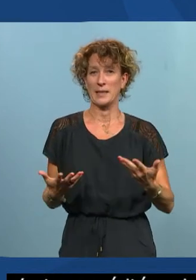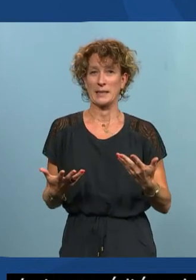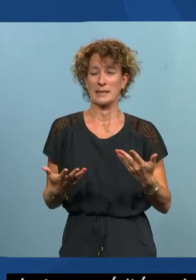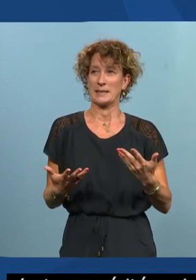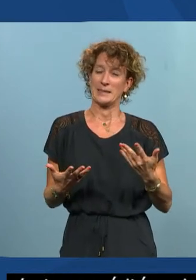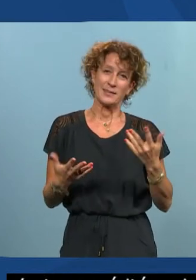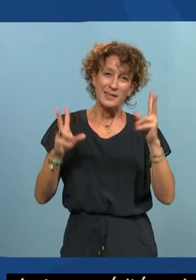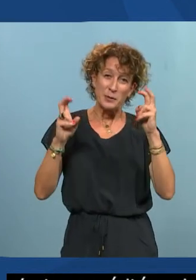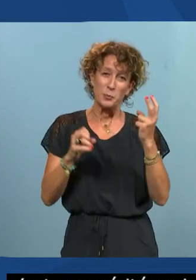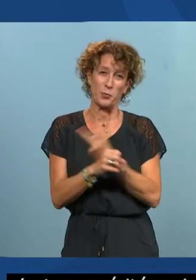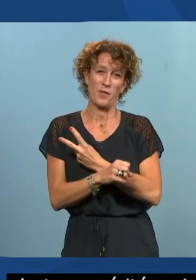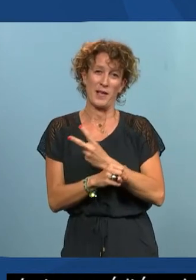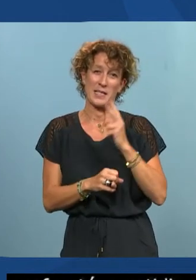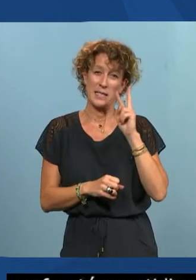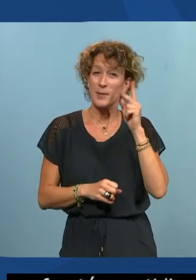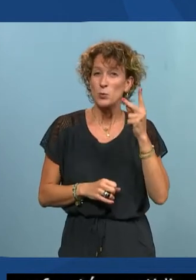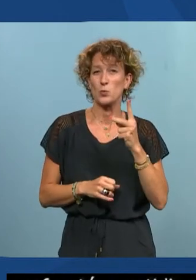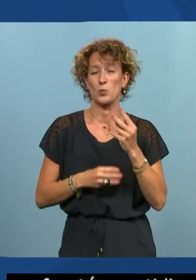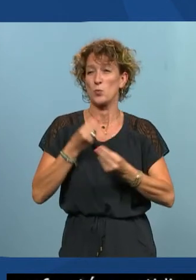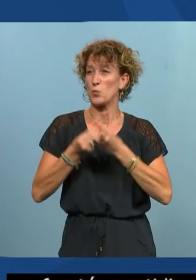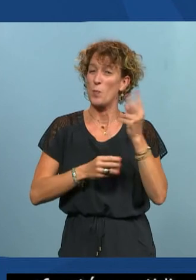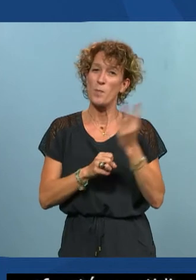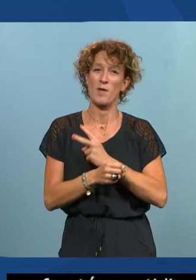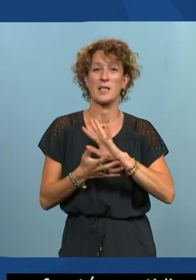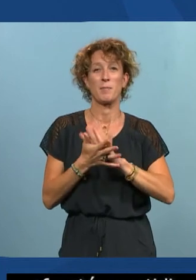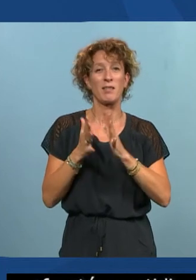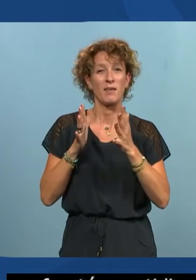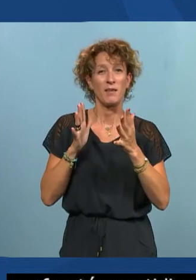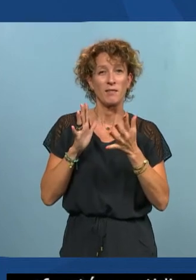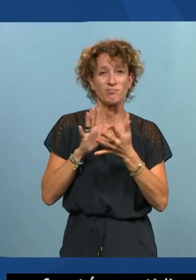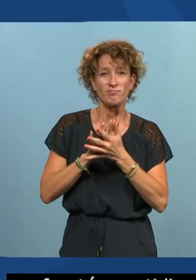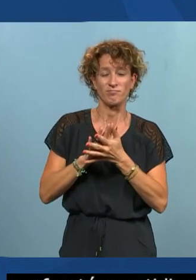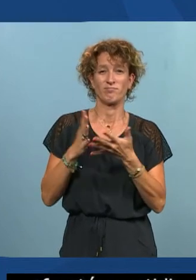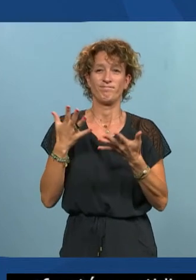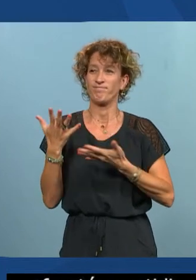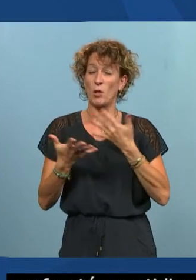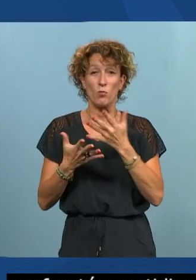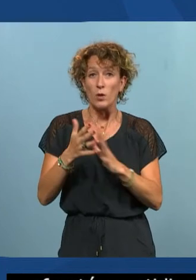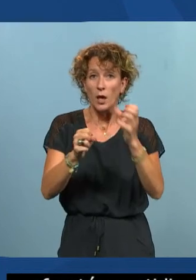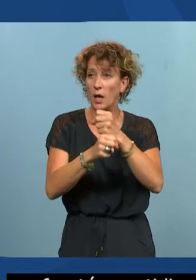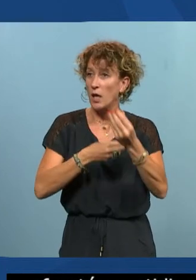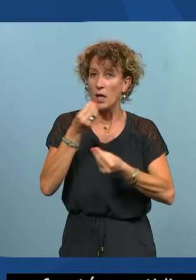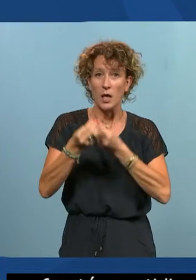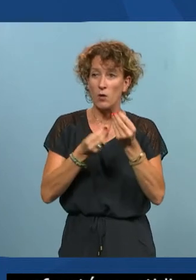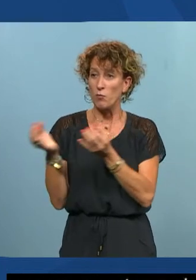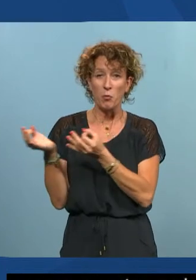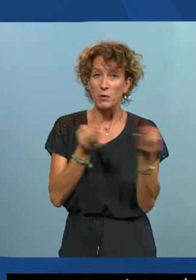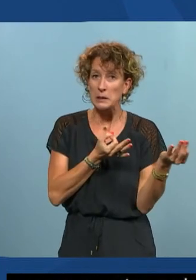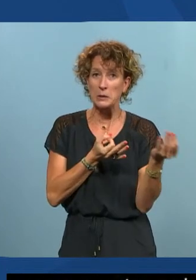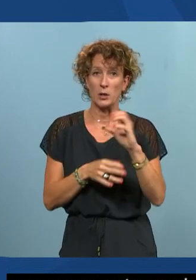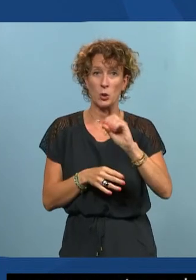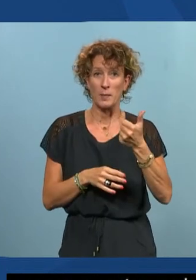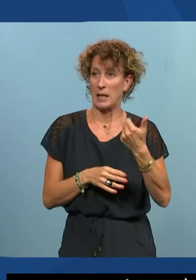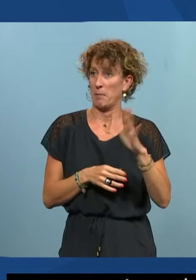mauvaises habitudes de mauvaises pratiques qui fait que vous concevez vous développez ou vous maintenez du numérique de façon